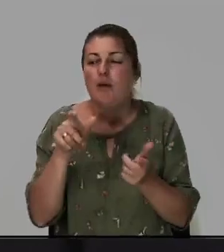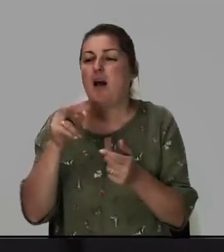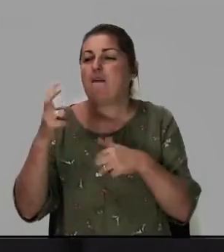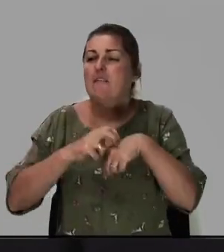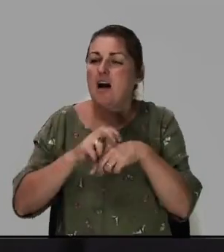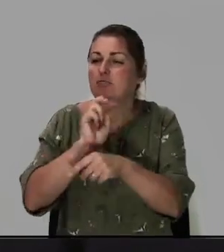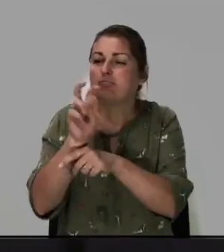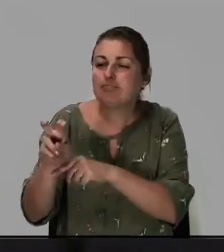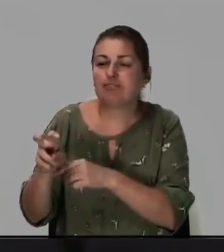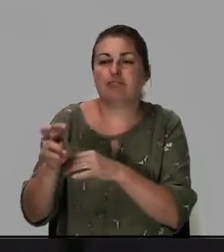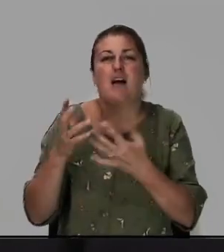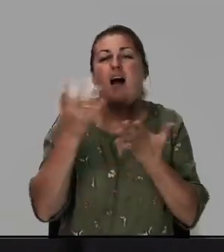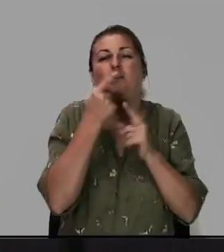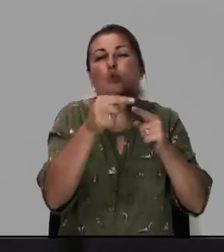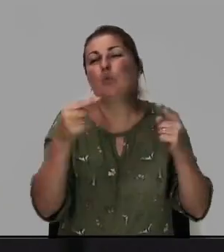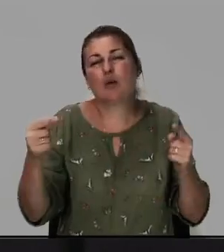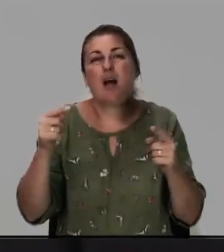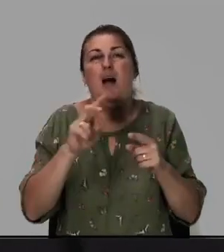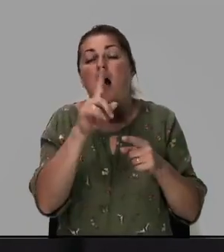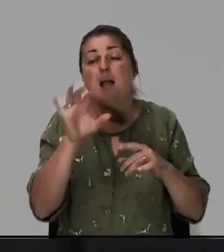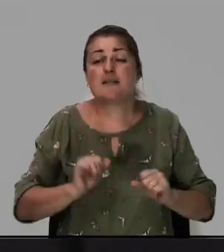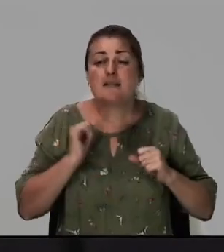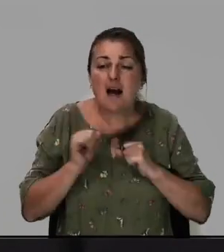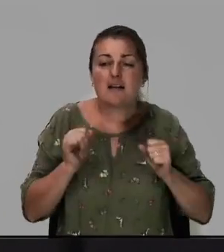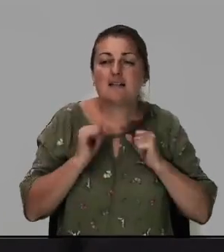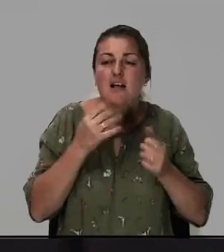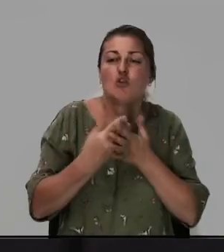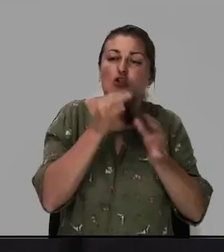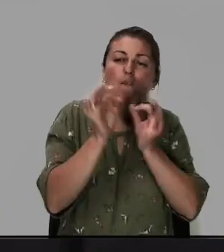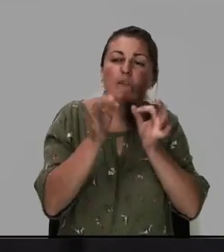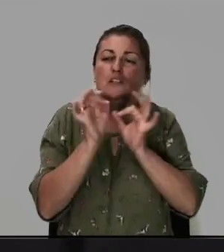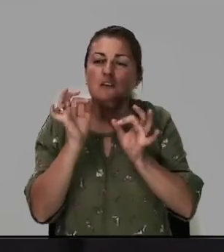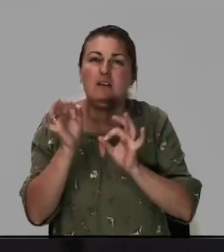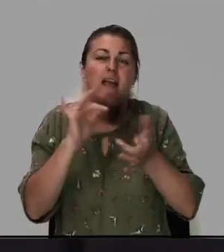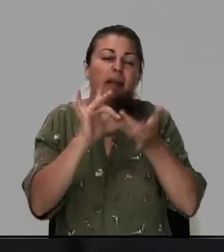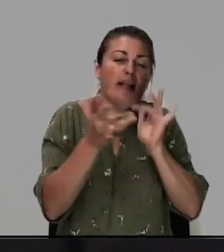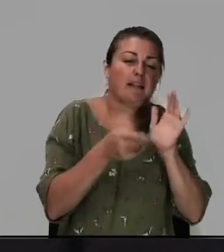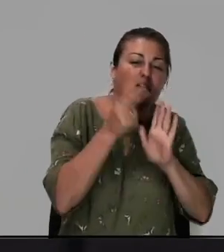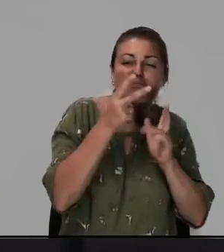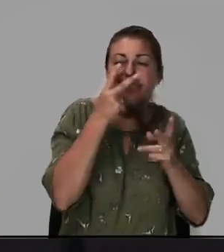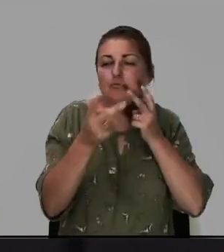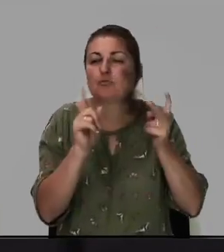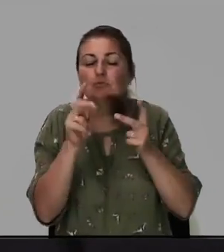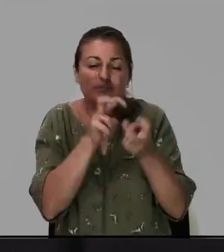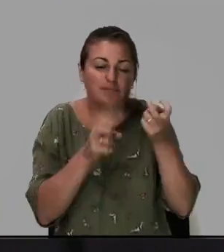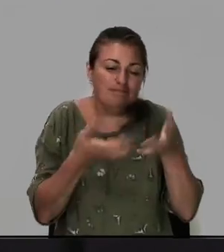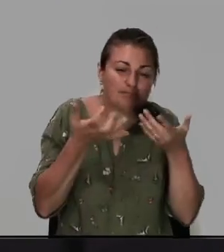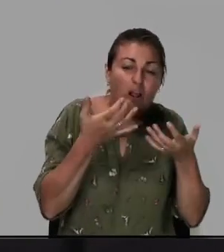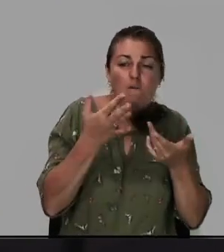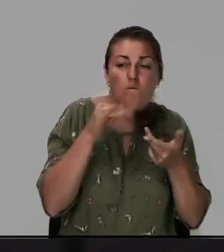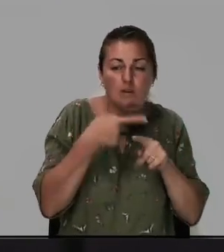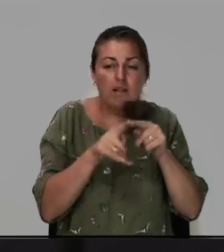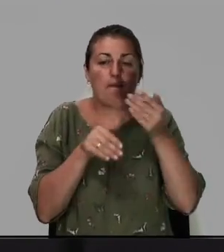докторам каким-то другим они стараются какие-то советы из интернета что-то выкопали сказали это